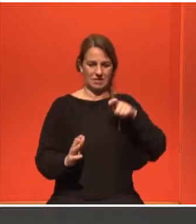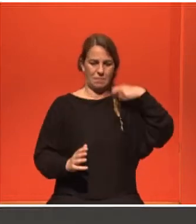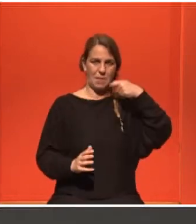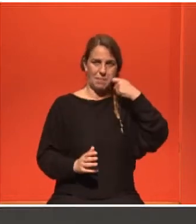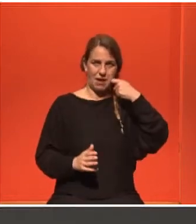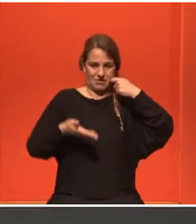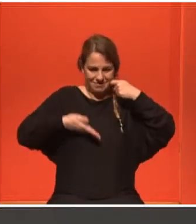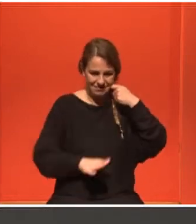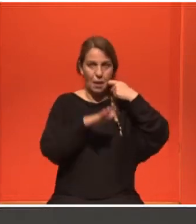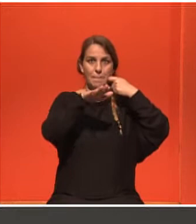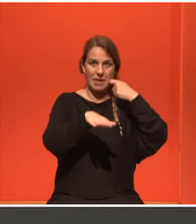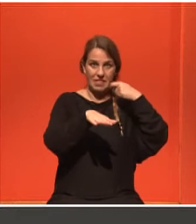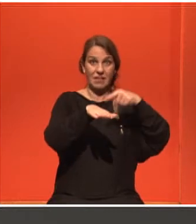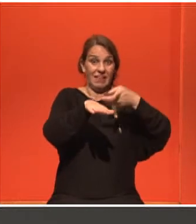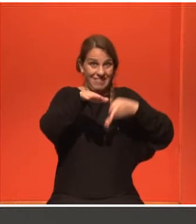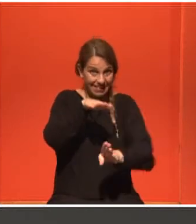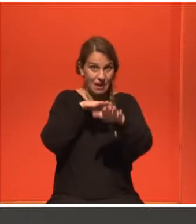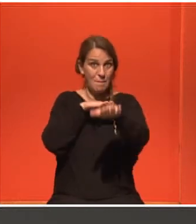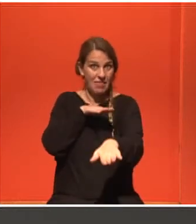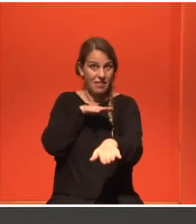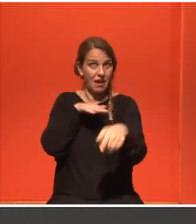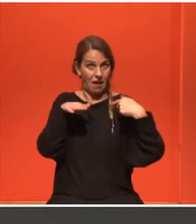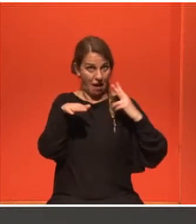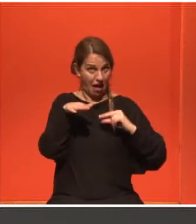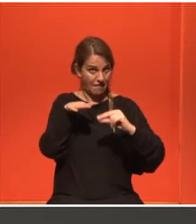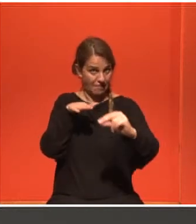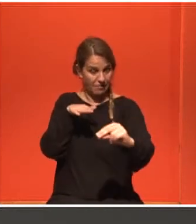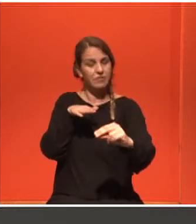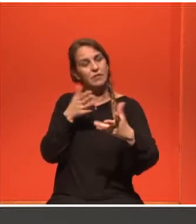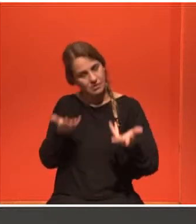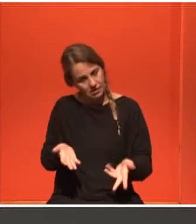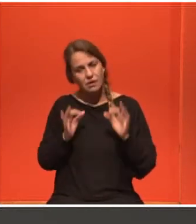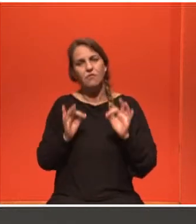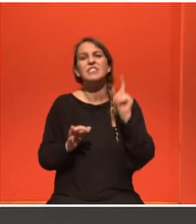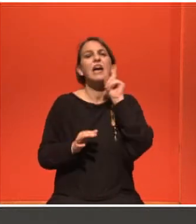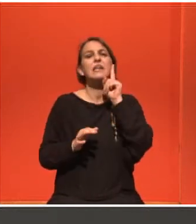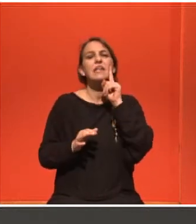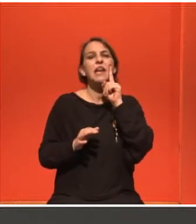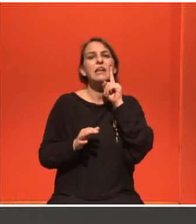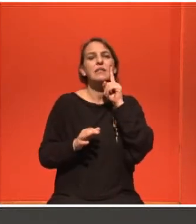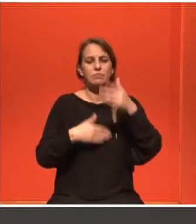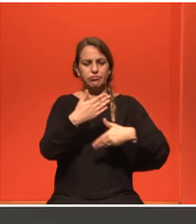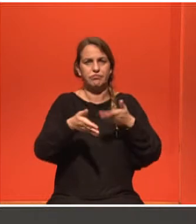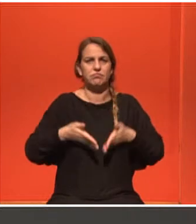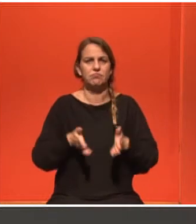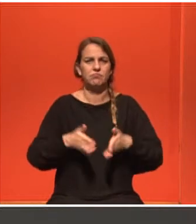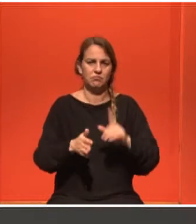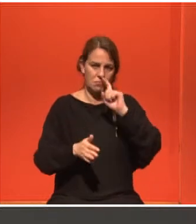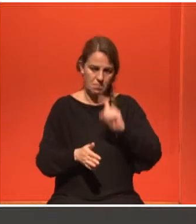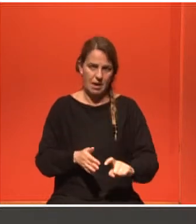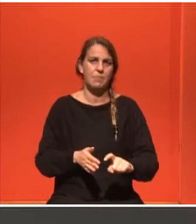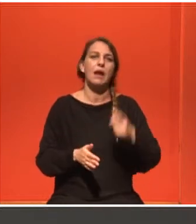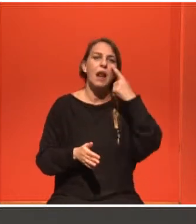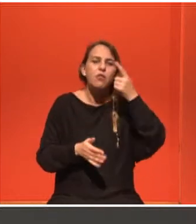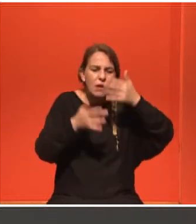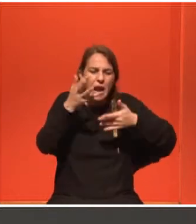Αυτό ισχύει σε όλες τις γυναίκες του γενεαλογικού δέντρου, γι' αυτό θα πρέπει να καθίσουμε κάτω και να το κάνουμε με ακρίβεια και